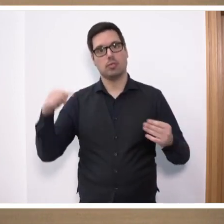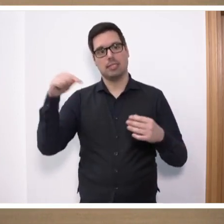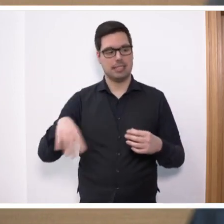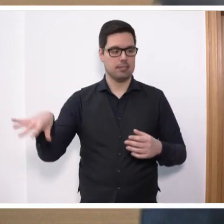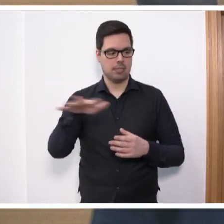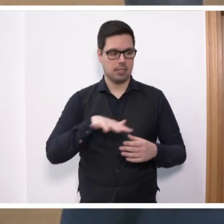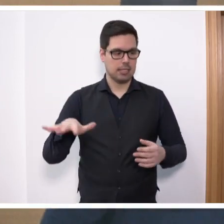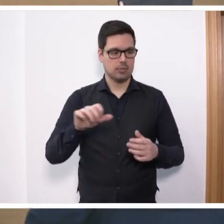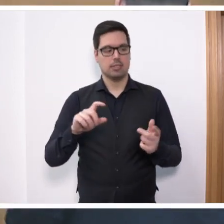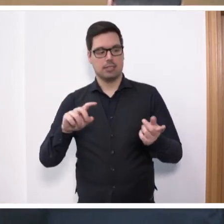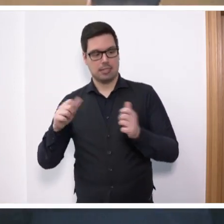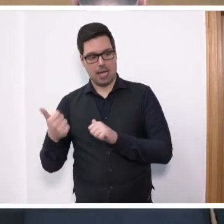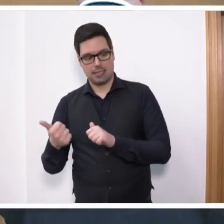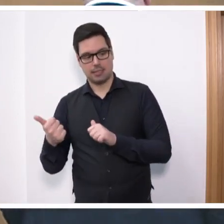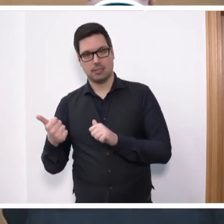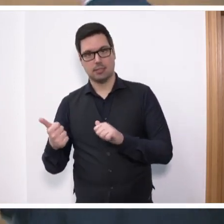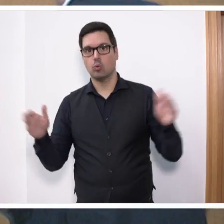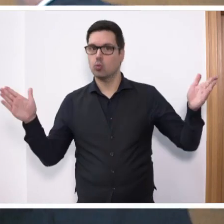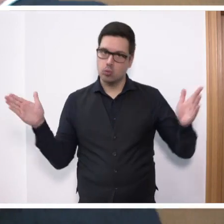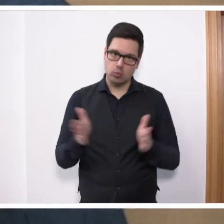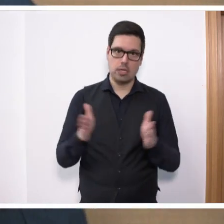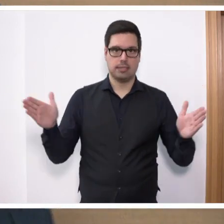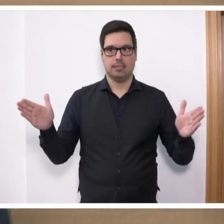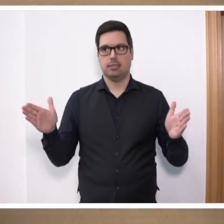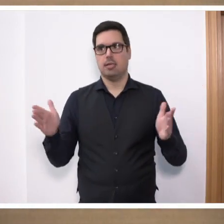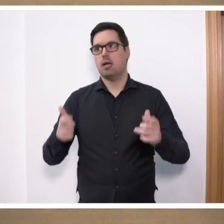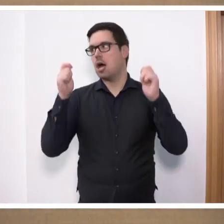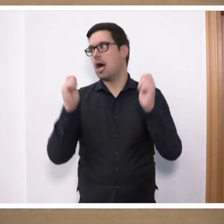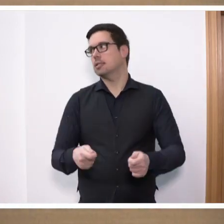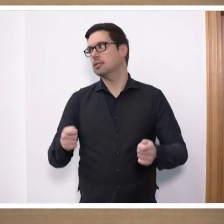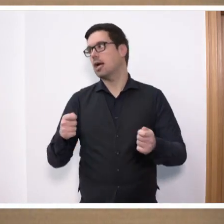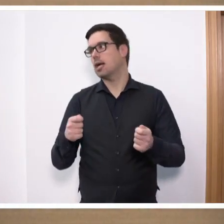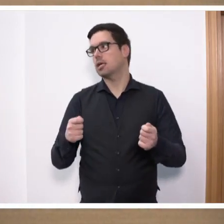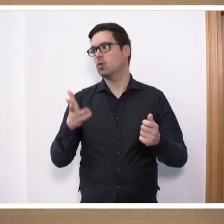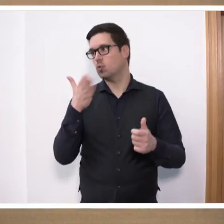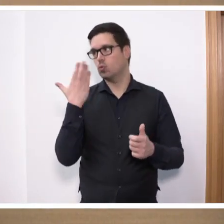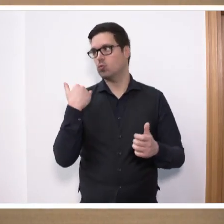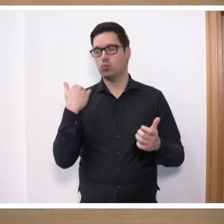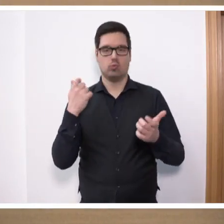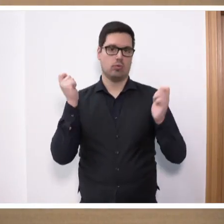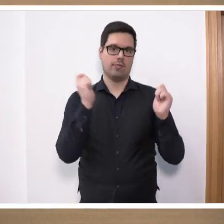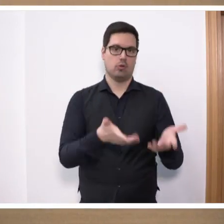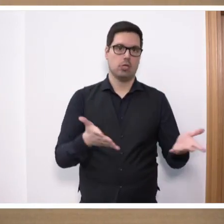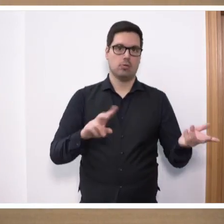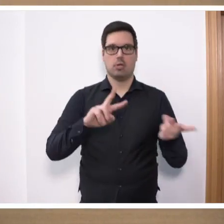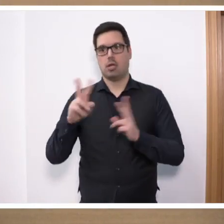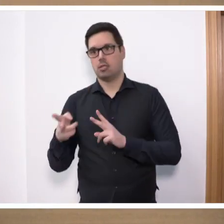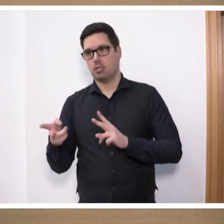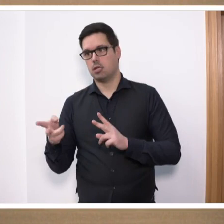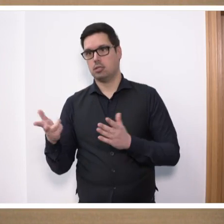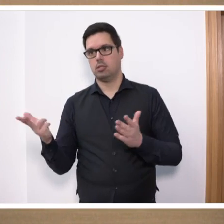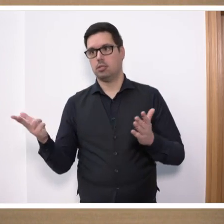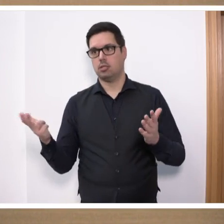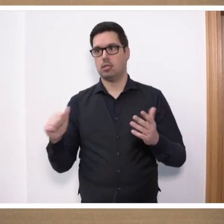Land. Und die einen schreiben kurze, plakative Anträge ohne konkrete Lösungsvorschläge und die anderen, die entwerfen schon